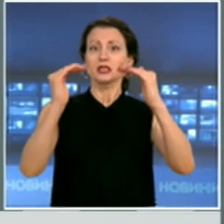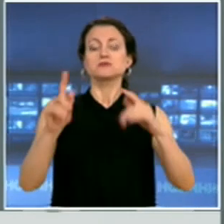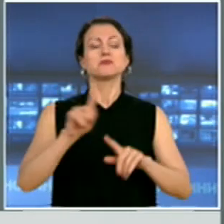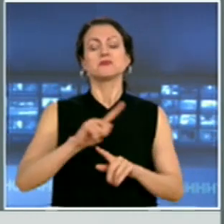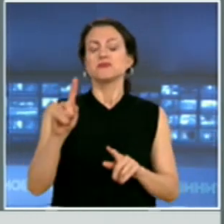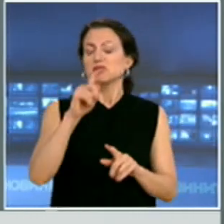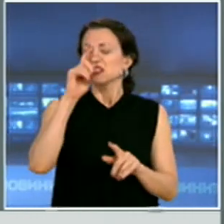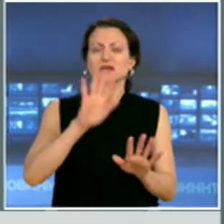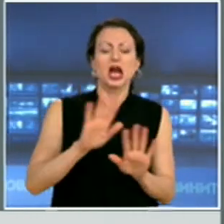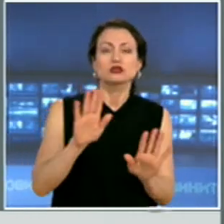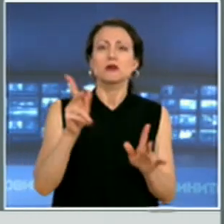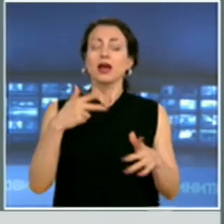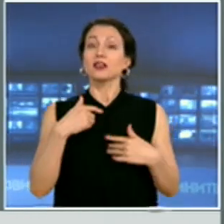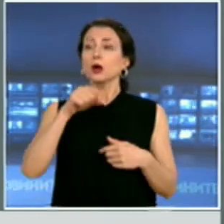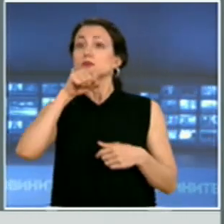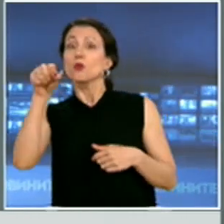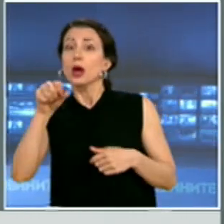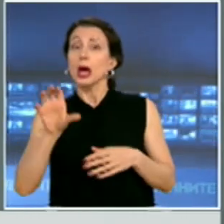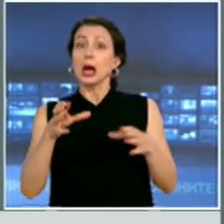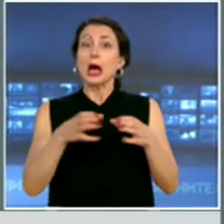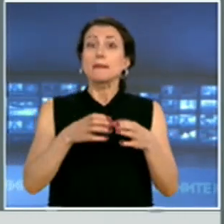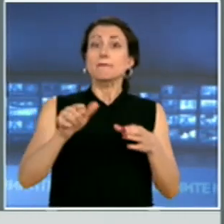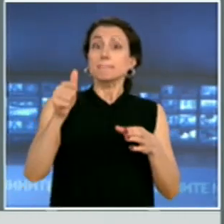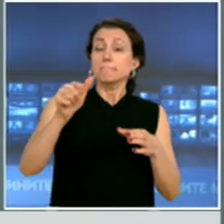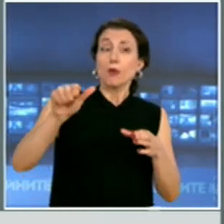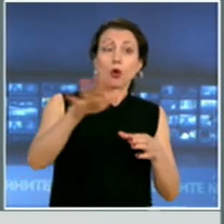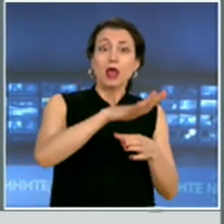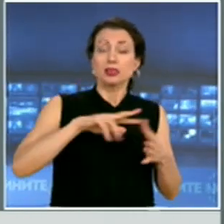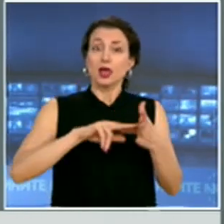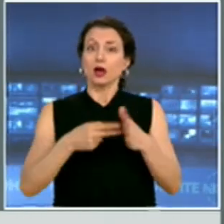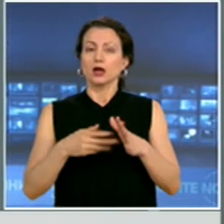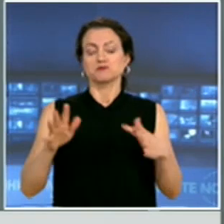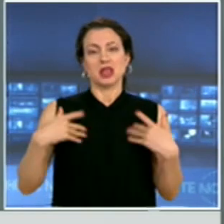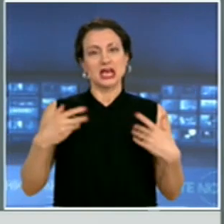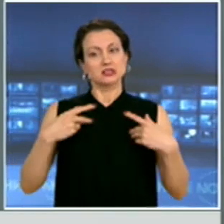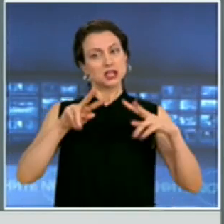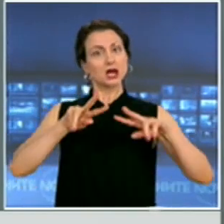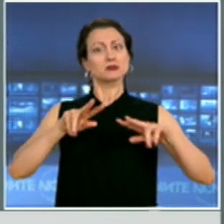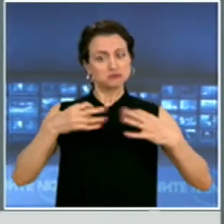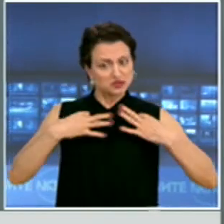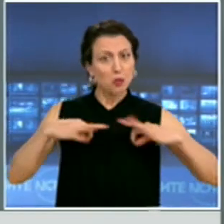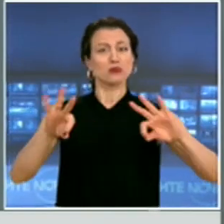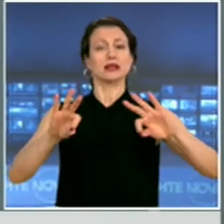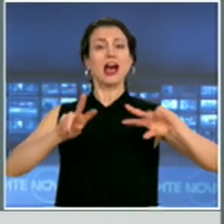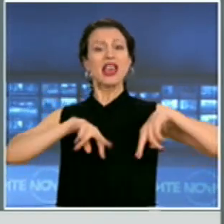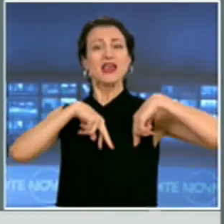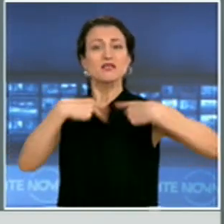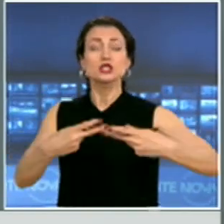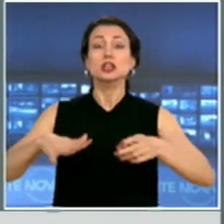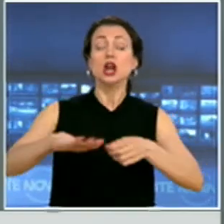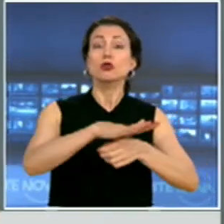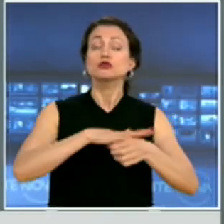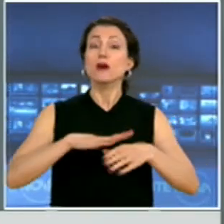издигнат искания за законност и възвръщване на основни граждански свободи, методично